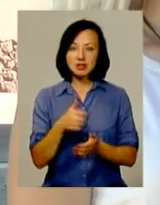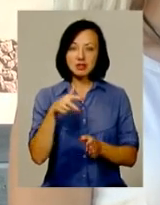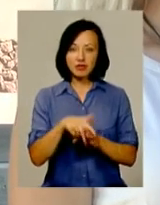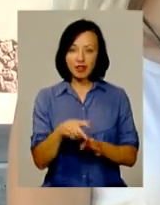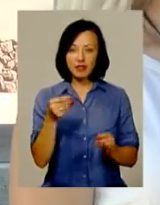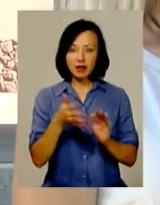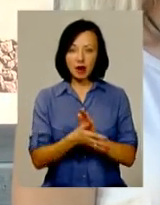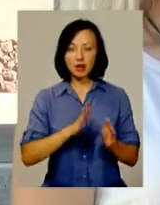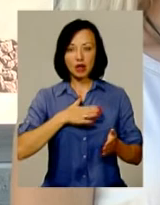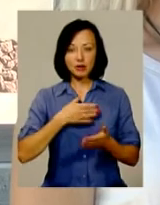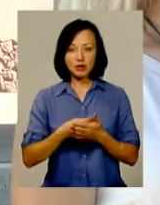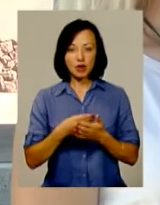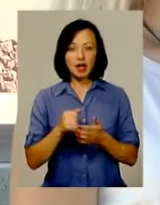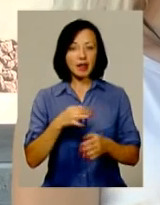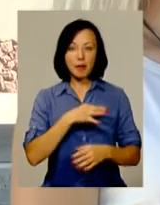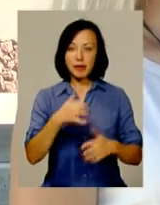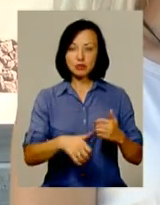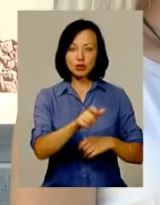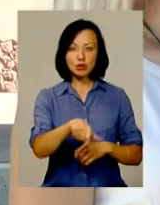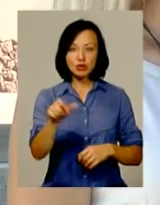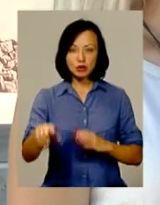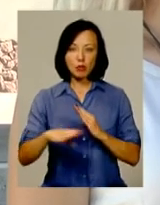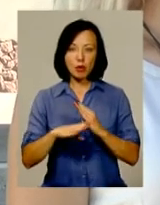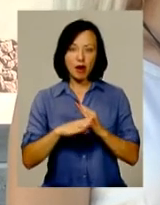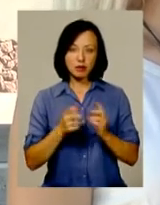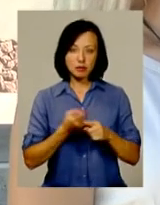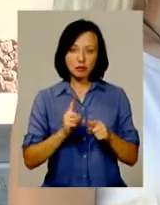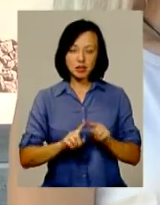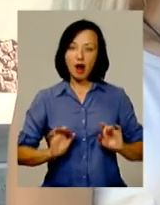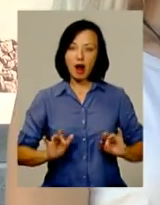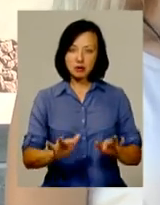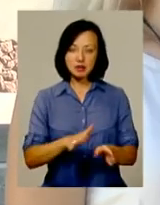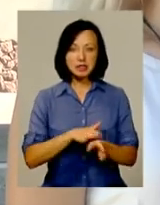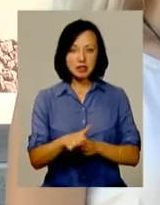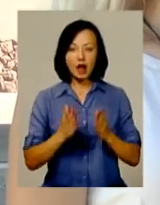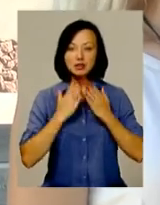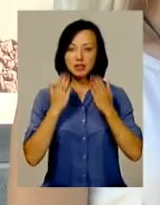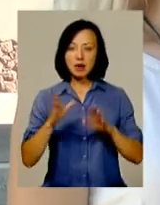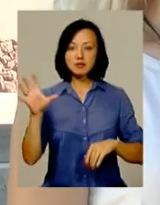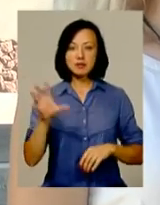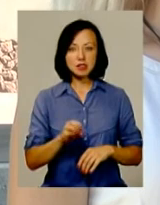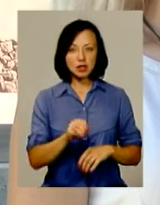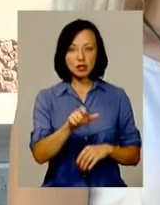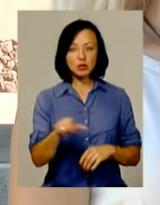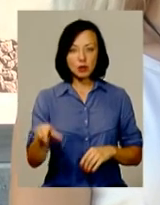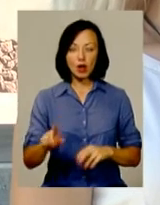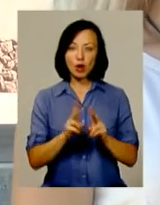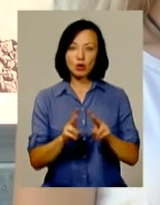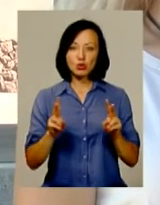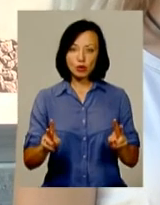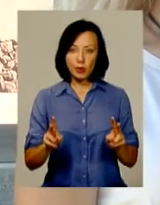нашого фонду і небайдужі громадяни, які допомагають нам здійснити цю акцію. Тож звертаємося до всіх, хто